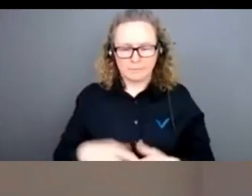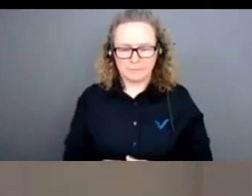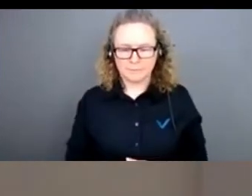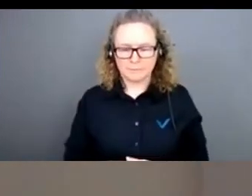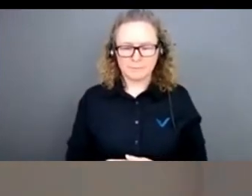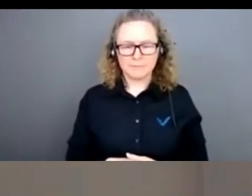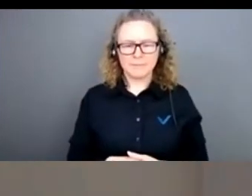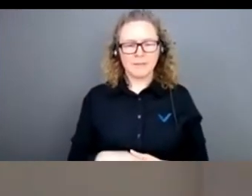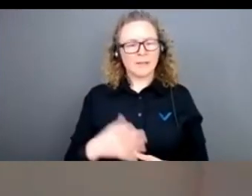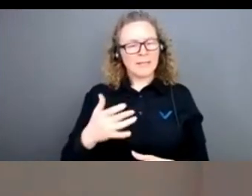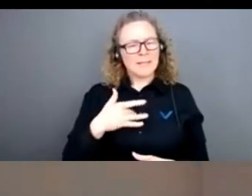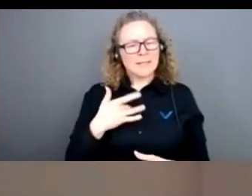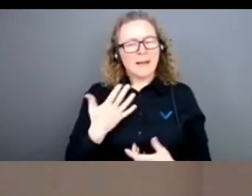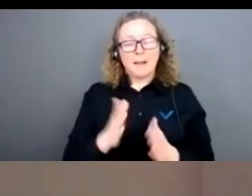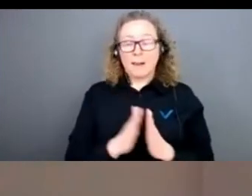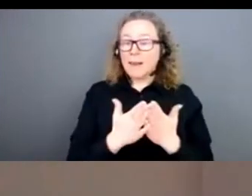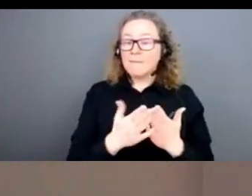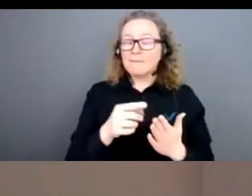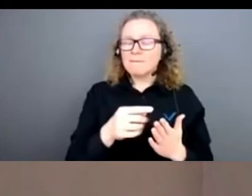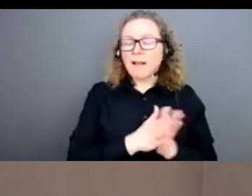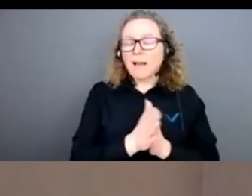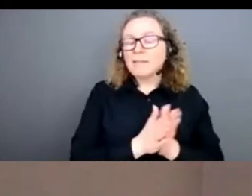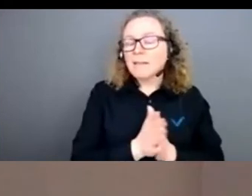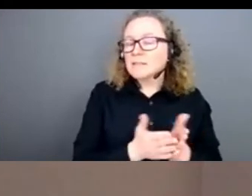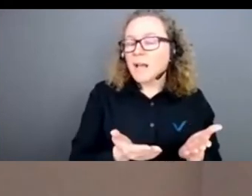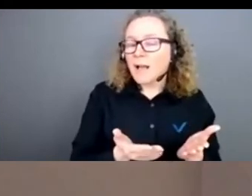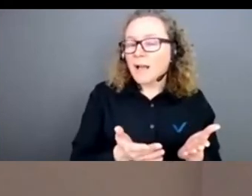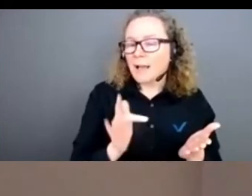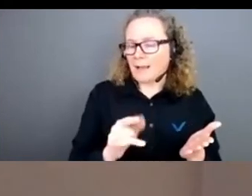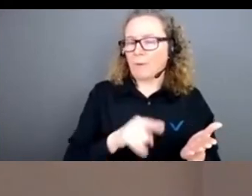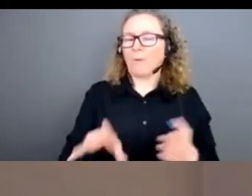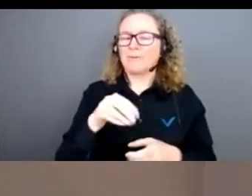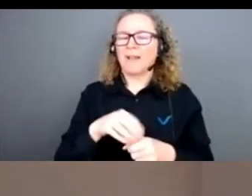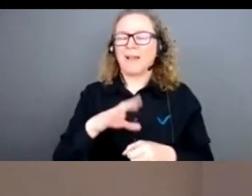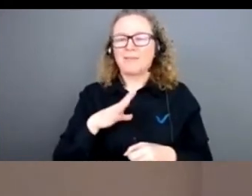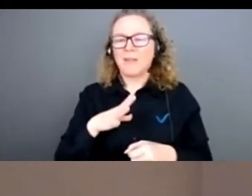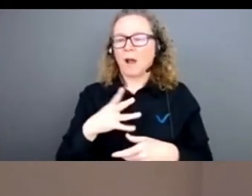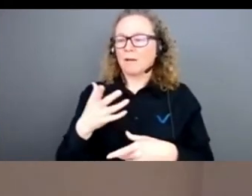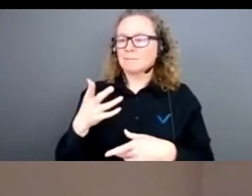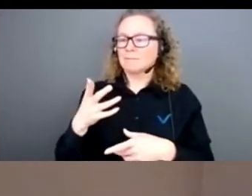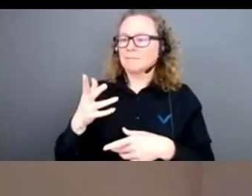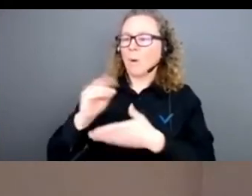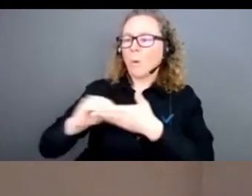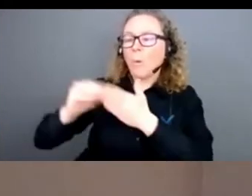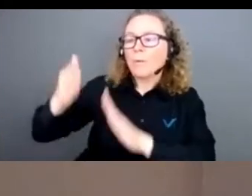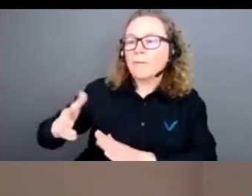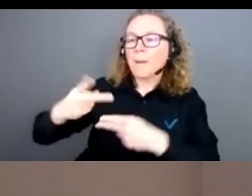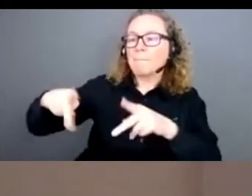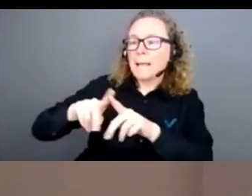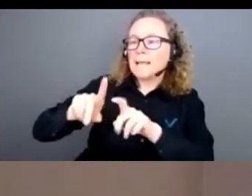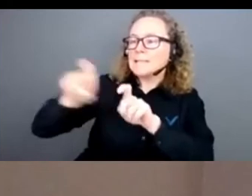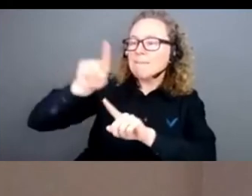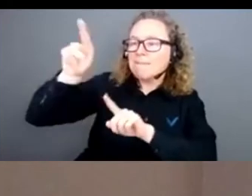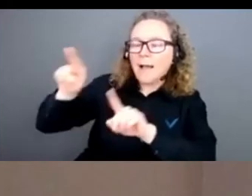Je crois que le livre est aussi intéressant parce qu'il regroupe des travaux d'auteurs, d'autrices venant de pays très différents. Le